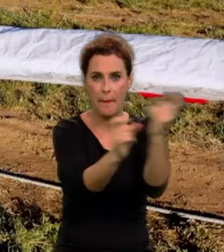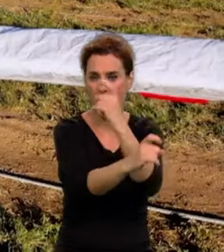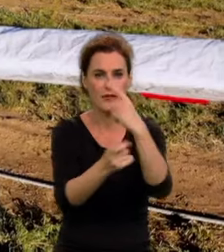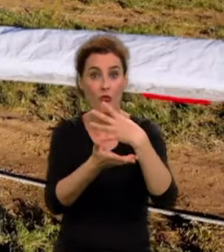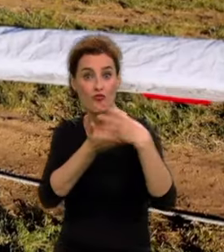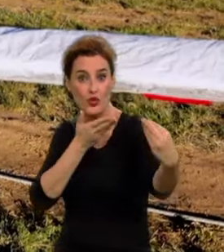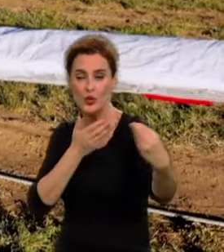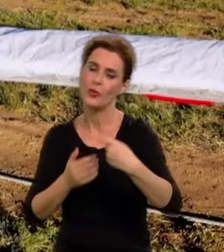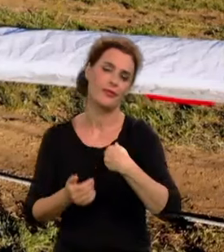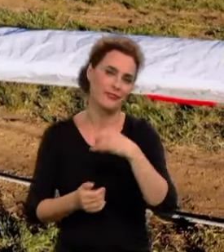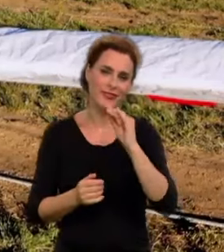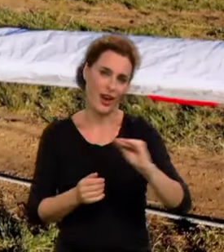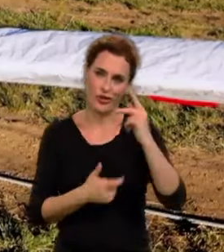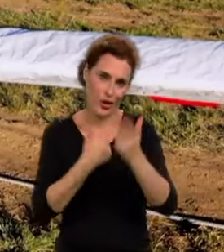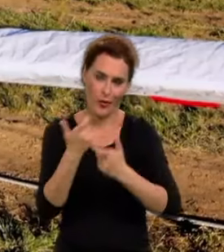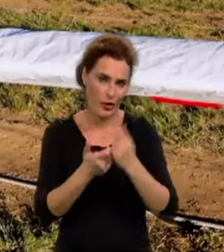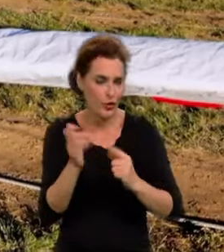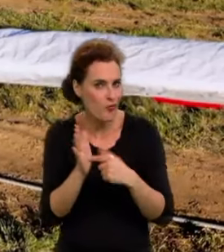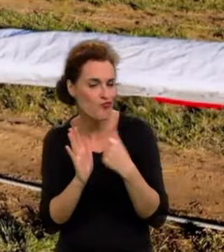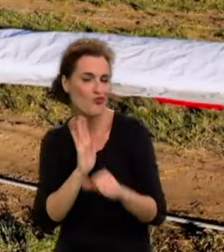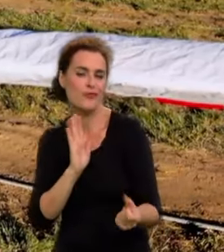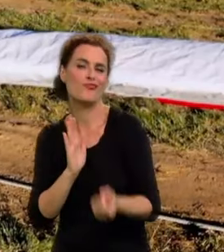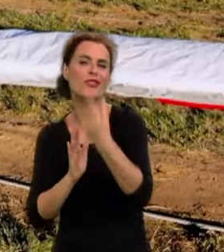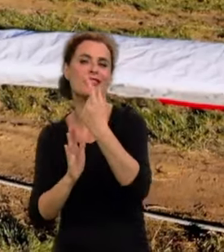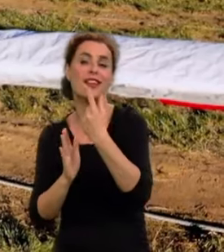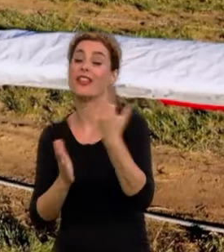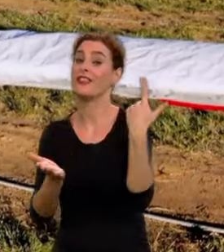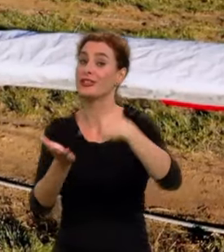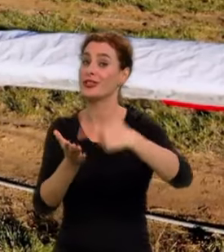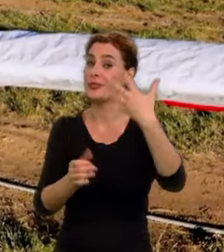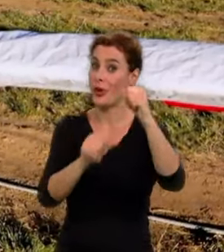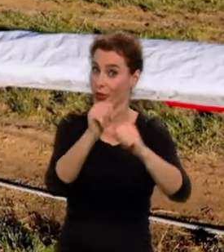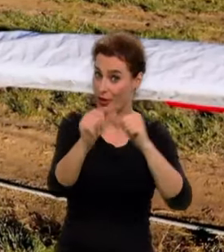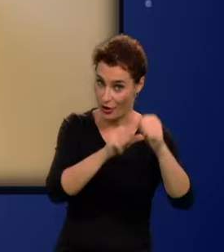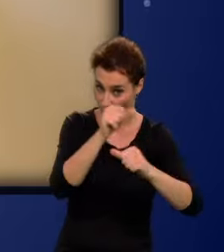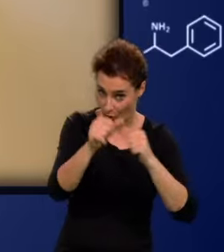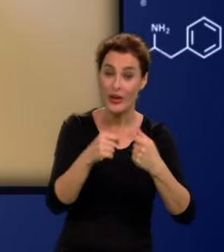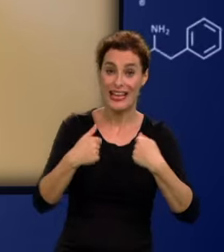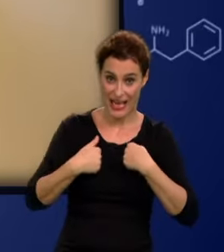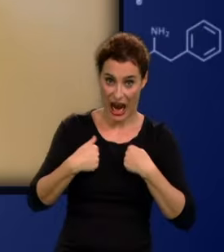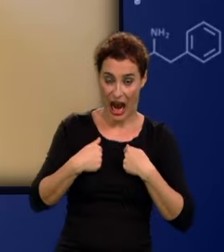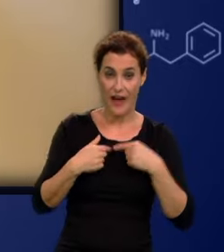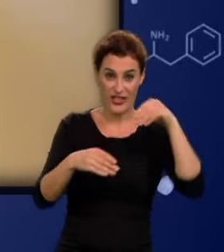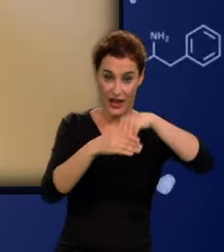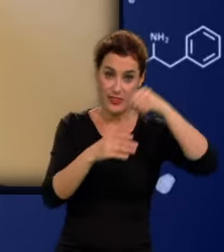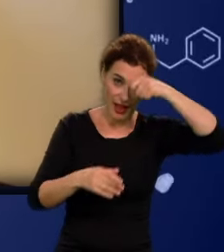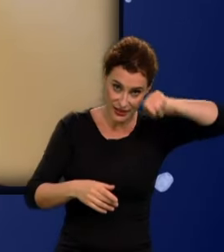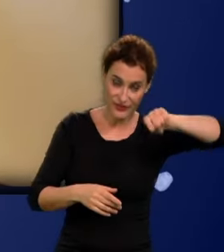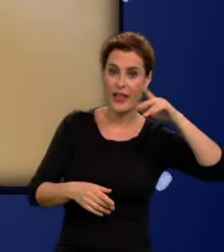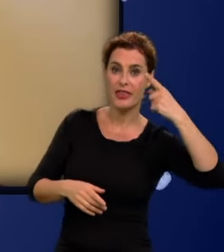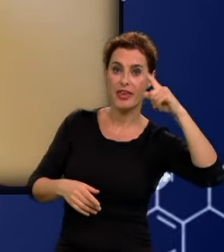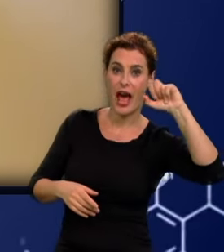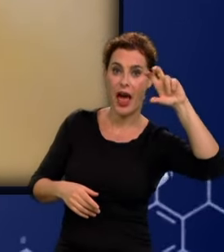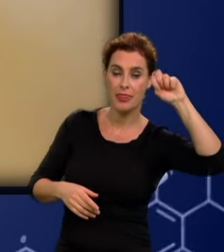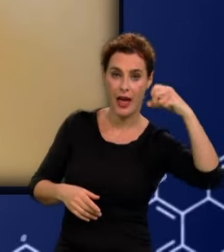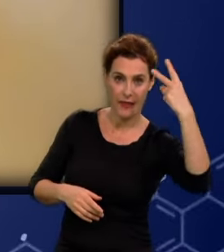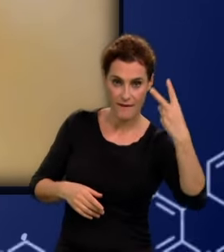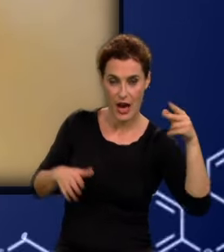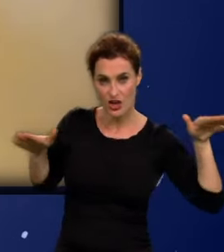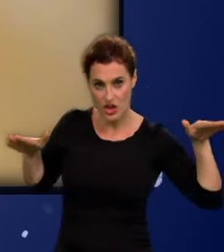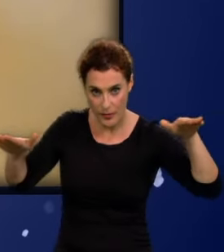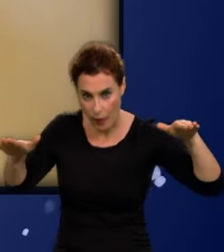odtworzyć. To jest naprawdę ewenement. Od 2005 roku ja na tym szybowcu naprawdę bardzo dużo latałem. Teraz